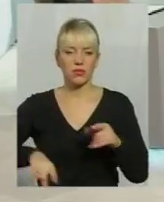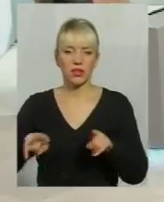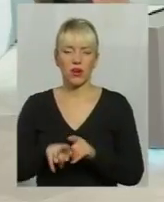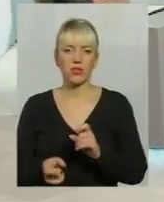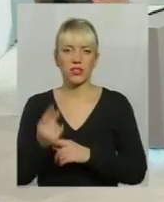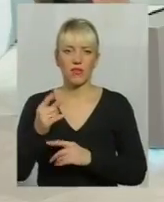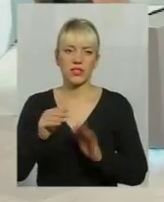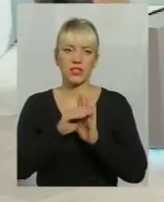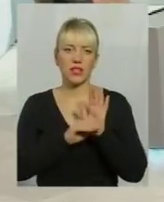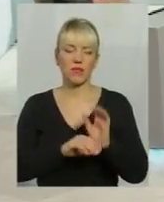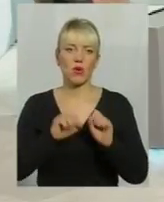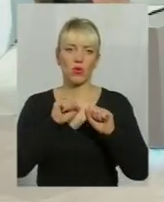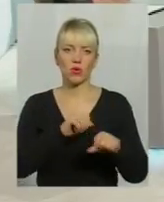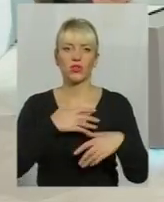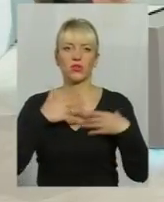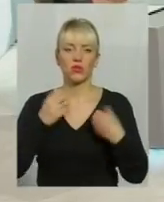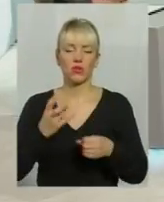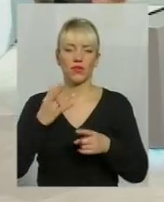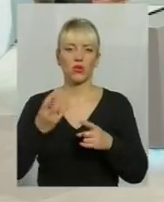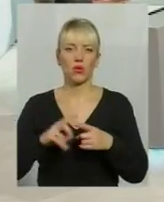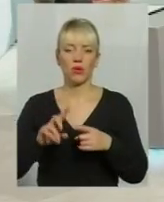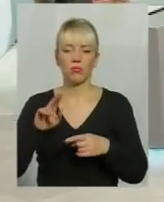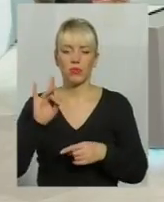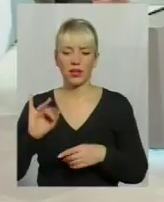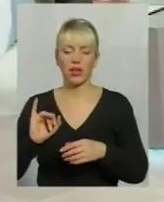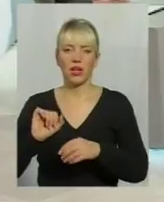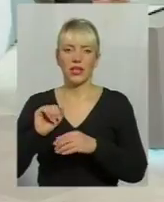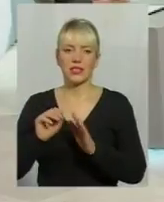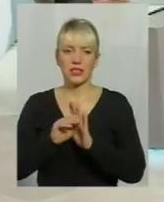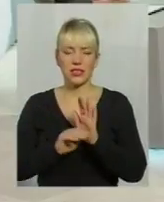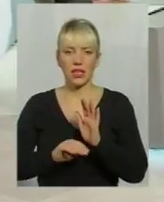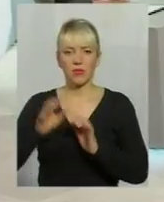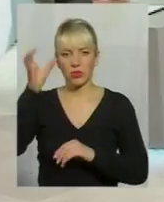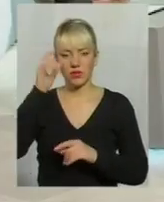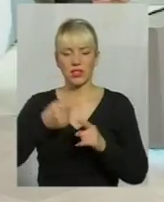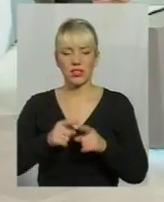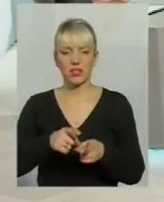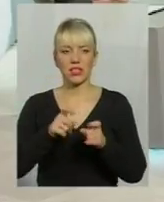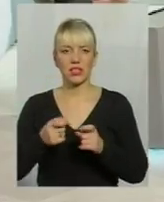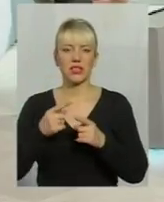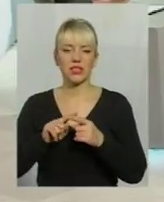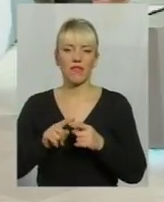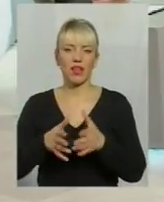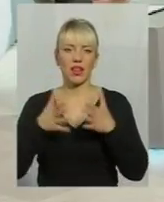системі охорони здоров'я. Але, принаймні, в системі освіти вони є задіяні. Це великий штат